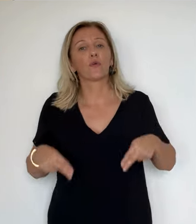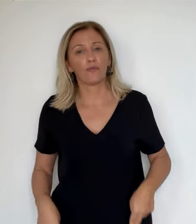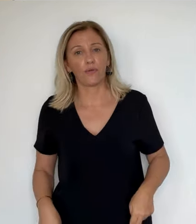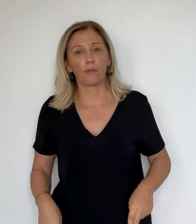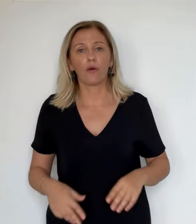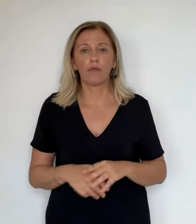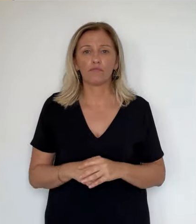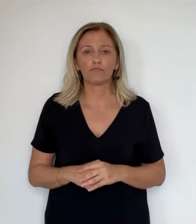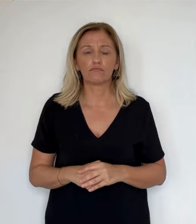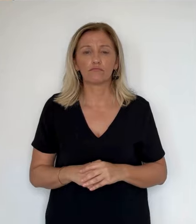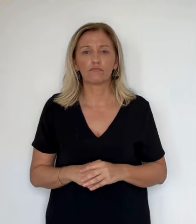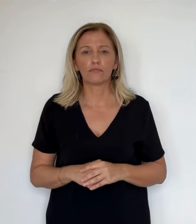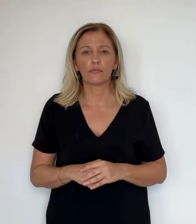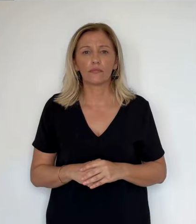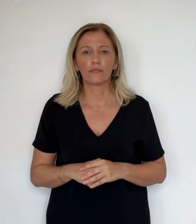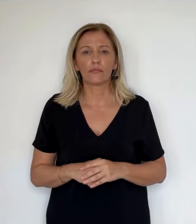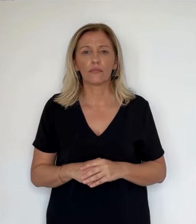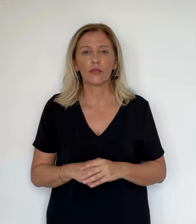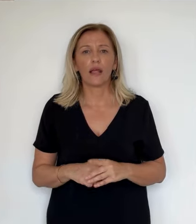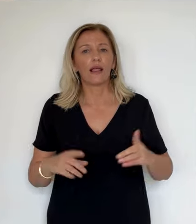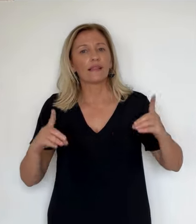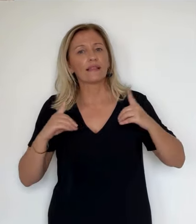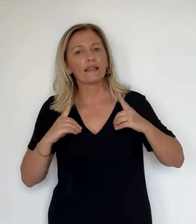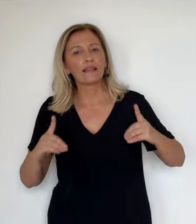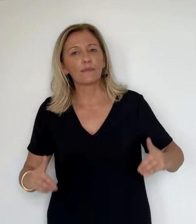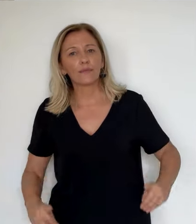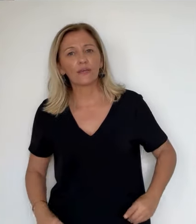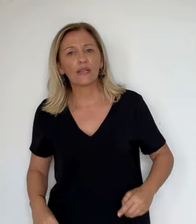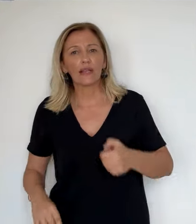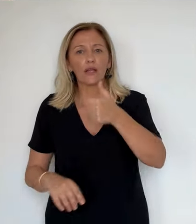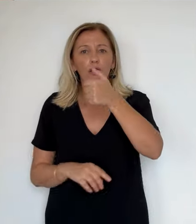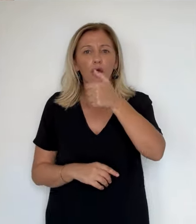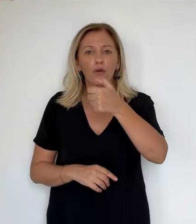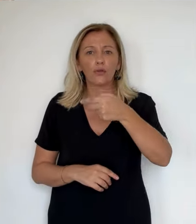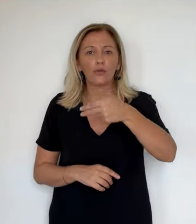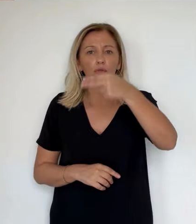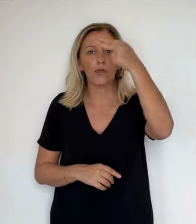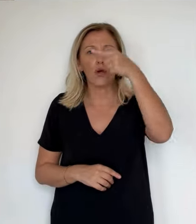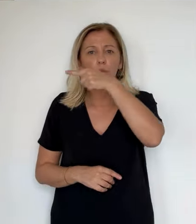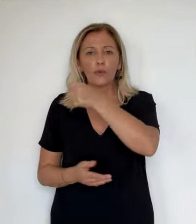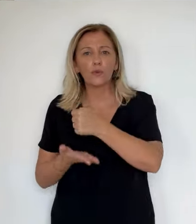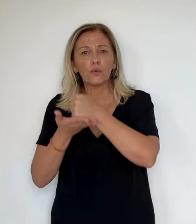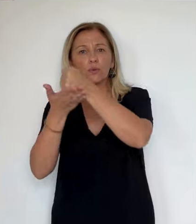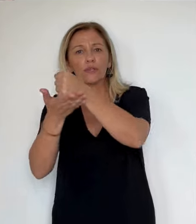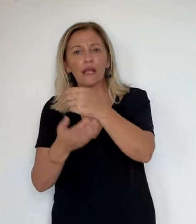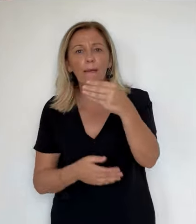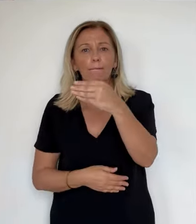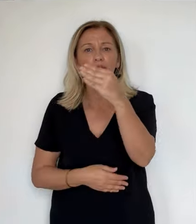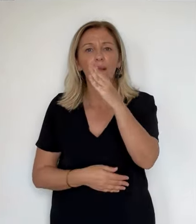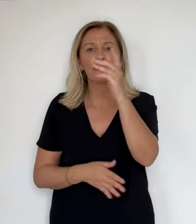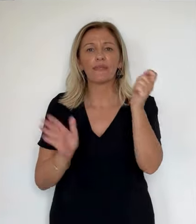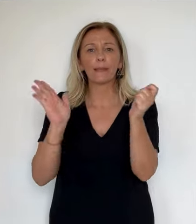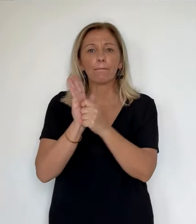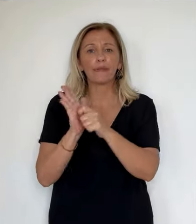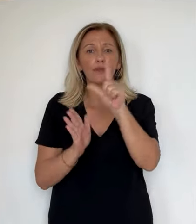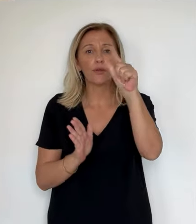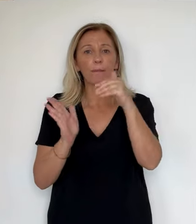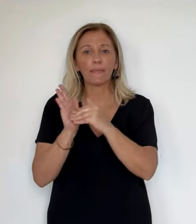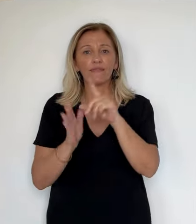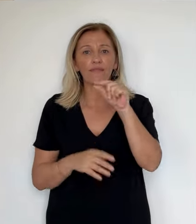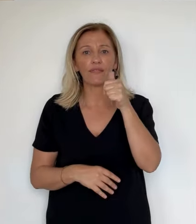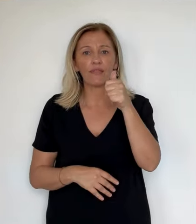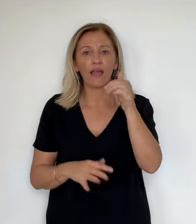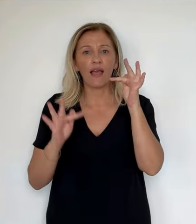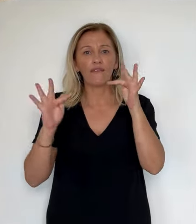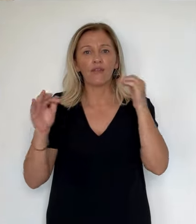un de ses membres historiques s'installer à Matignon. Le député LR de la seconde circonscription de Haute-Corse, François-Xavier Tchécoli, avait même soutenu la